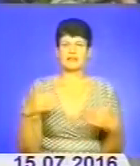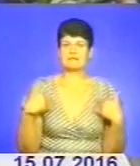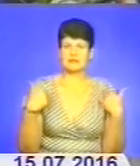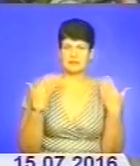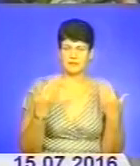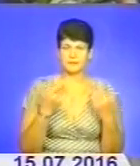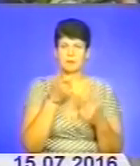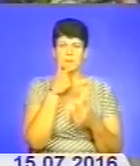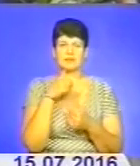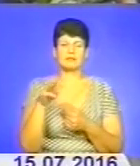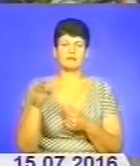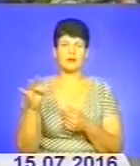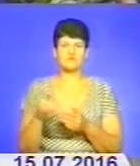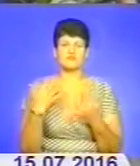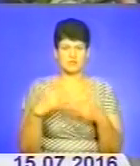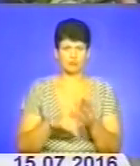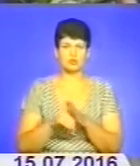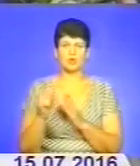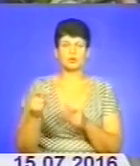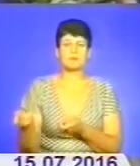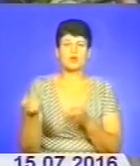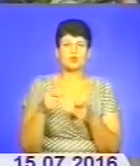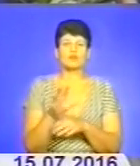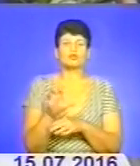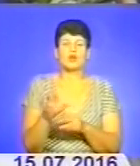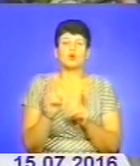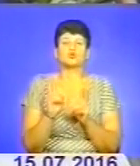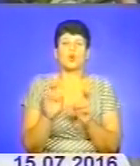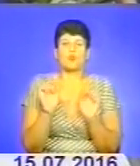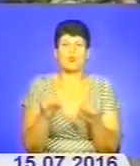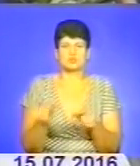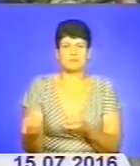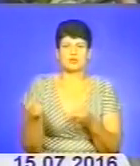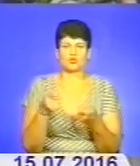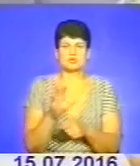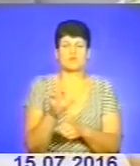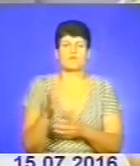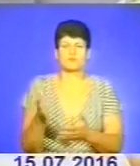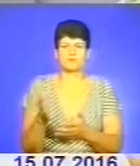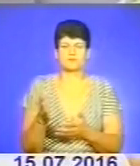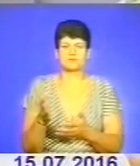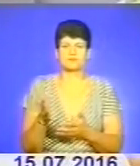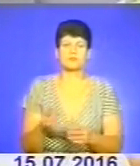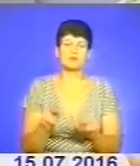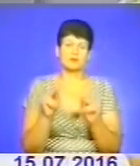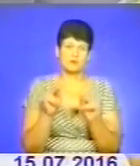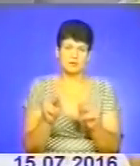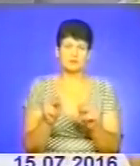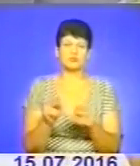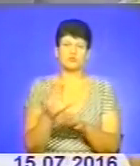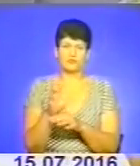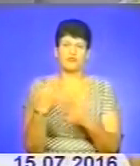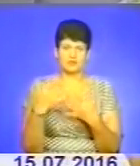пане Тараси, чи почали люди приносити якісь фотографії? Взагалі, хто може приносити ці фотознімки? Направду, знімки вже почали